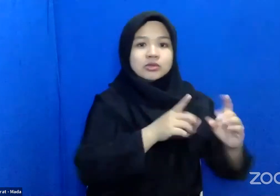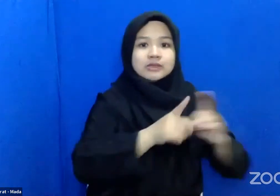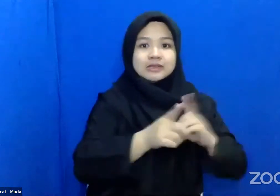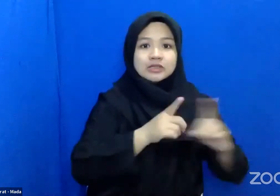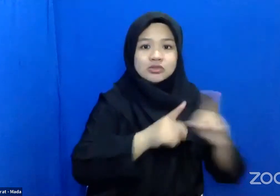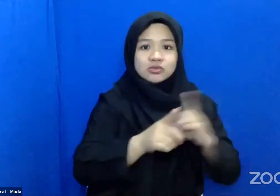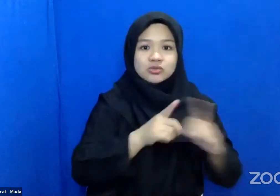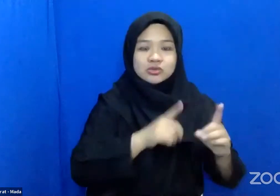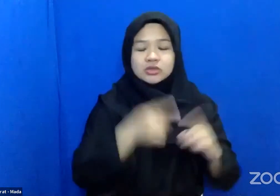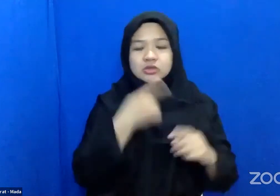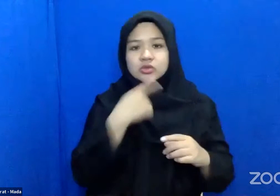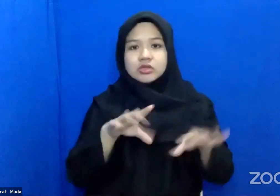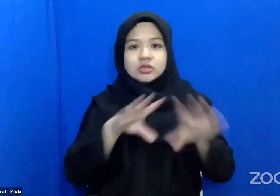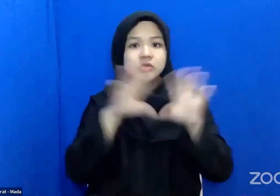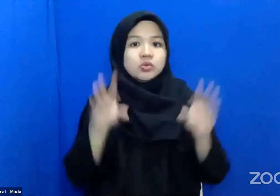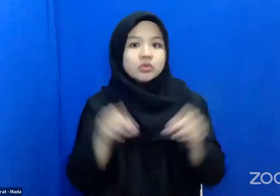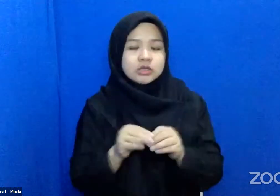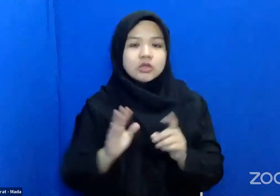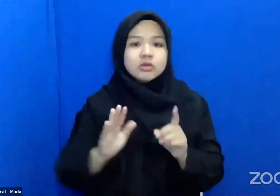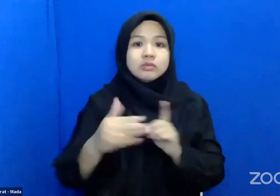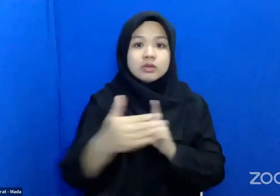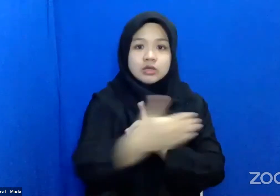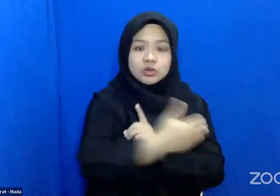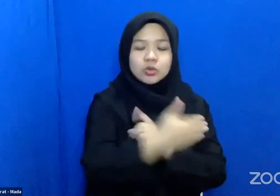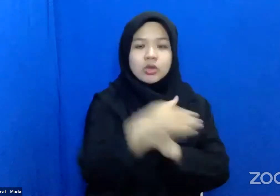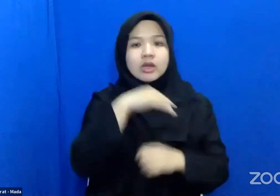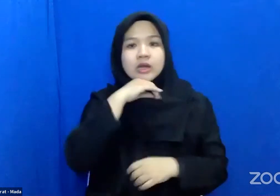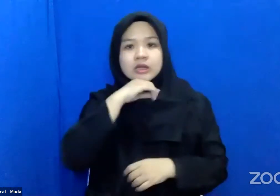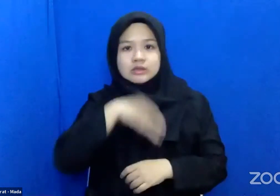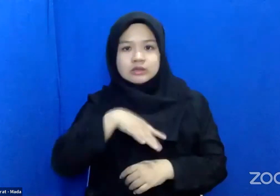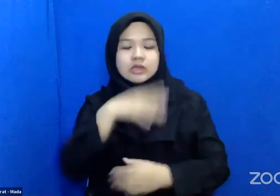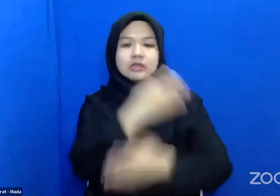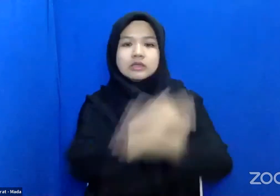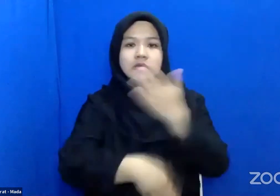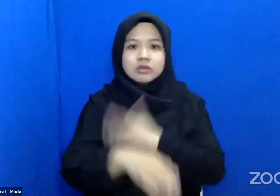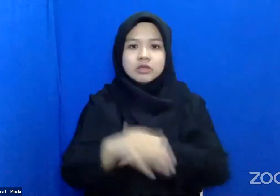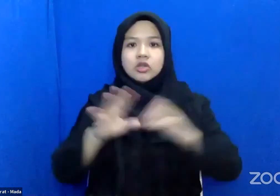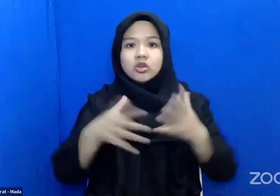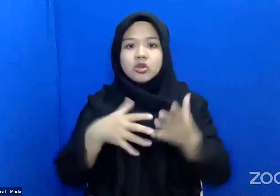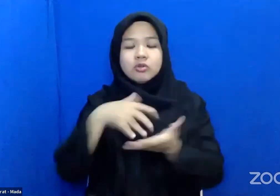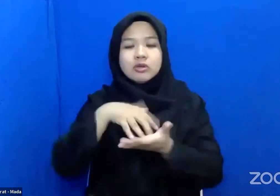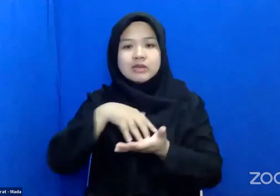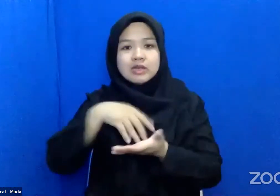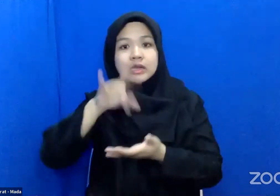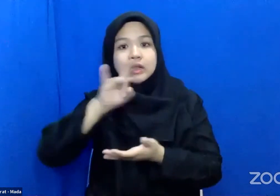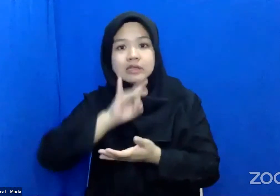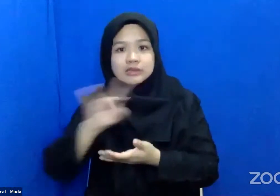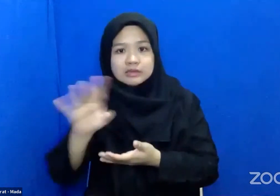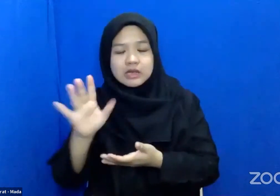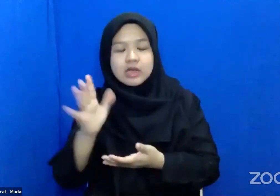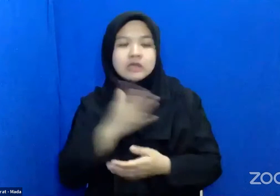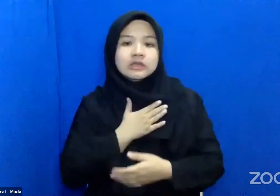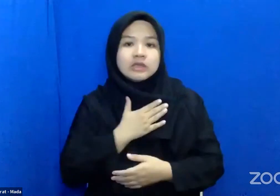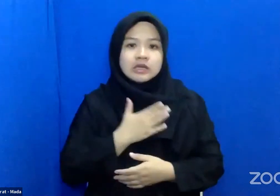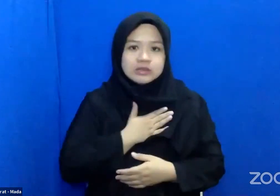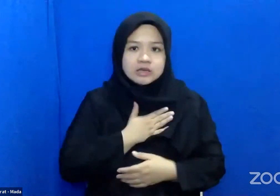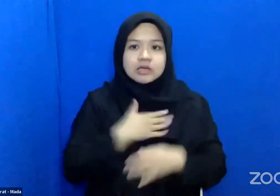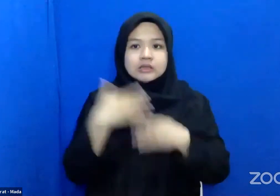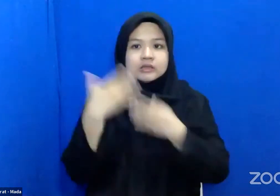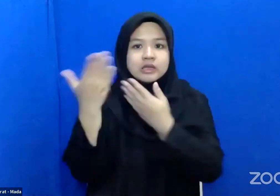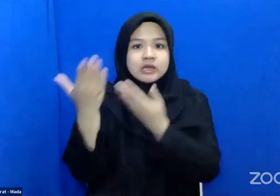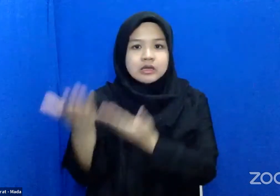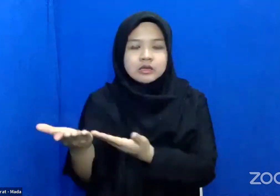mengenai inklusi dan perlindungan lansia disabilitas dan kelompok rentan lainnya saya serahkan